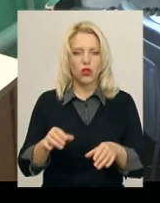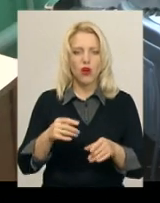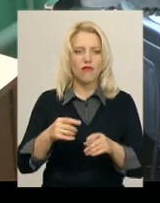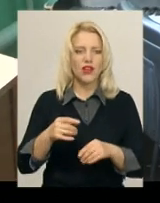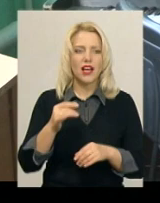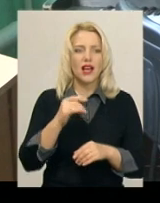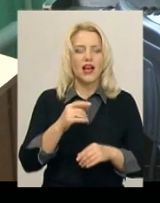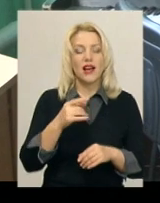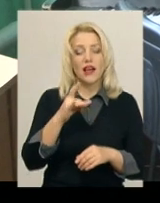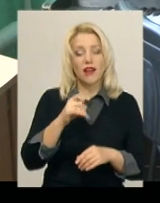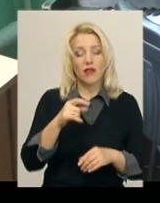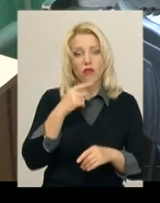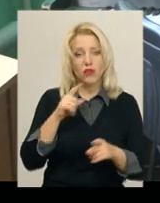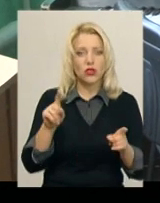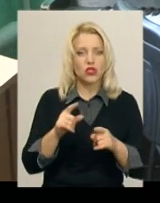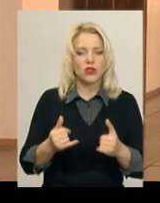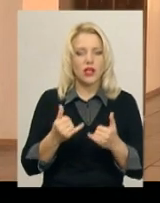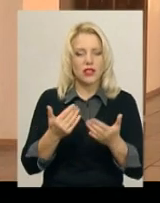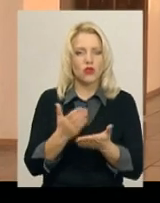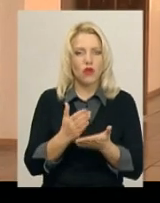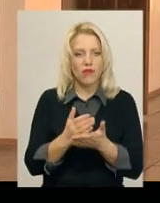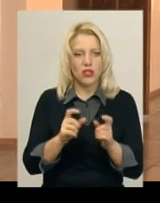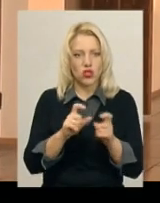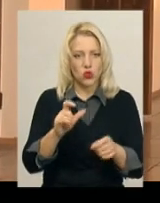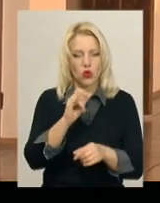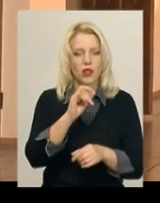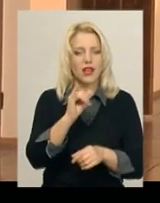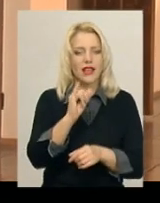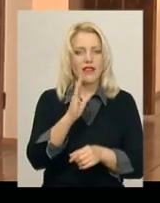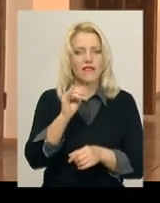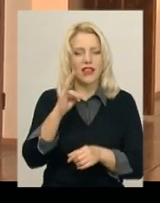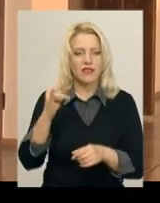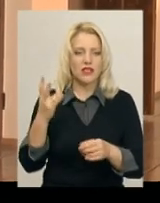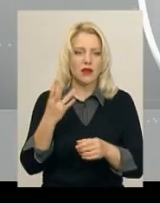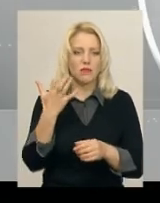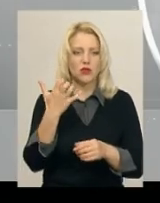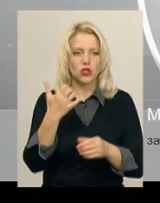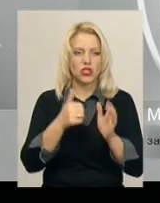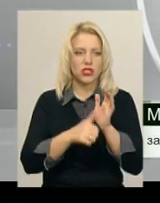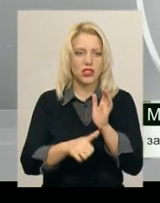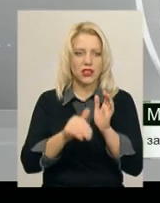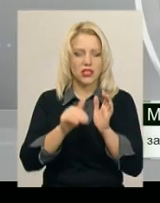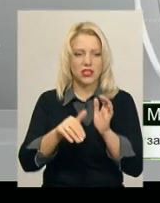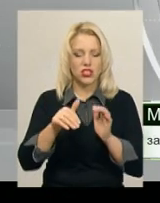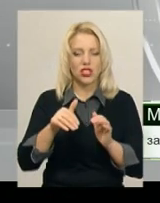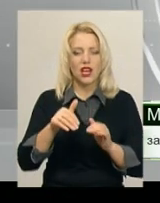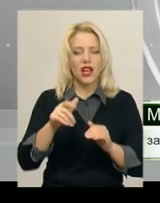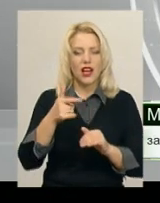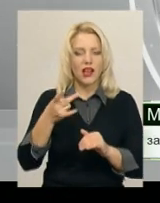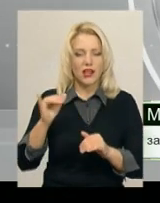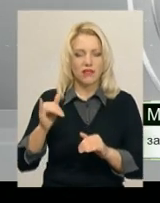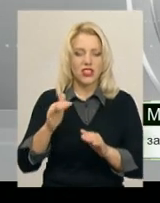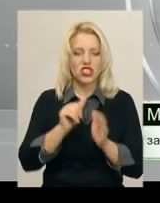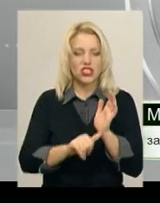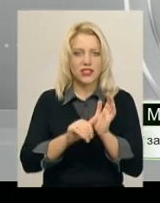ради Максим Ізбінський каже, для існування музичної школи в Іванківцях потрібно 570 тисяч гривень. 67 дітей, які навчаються в